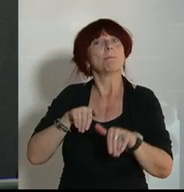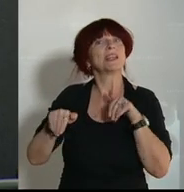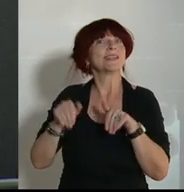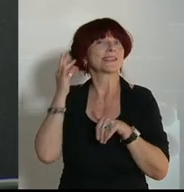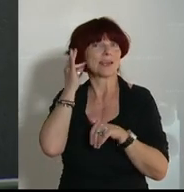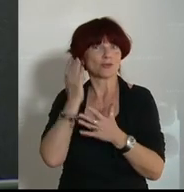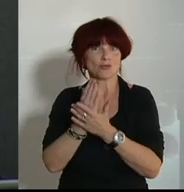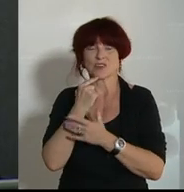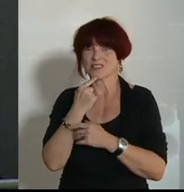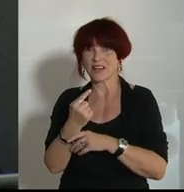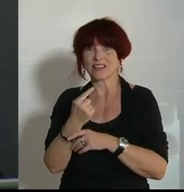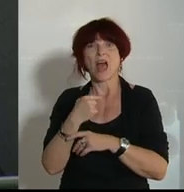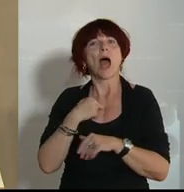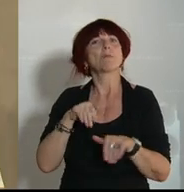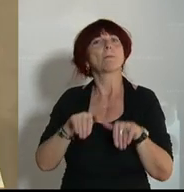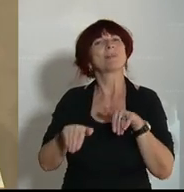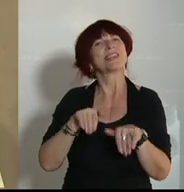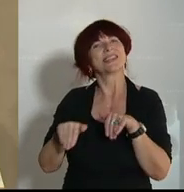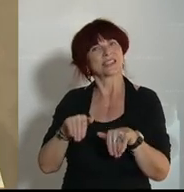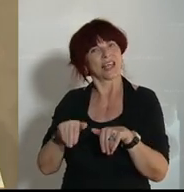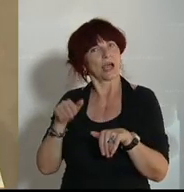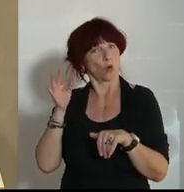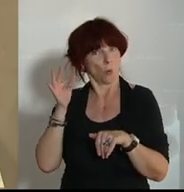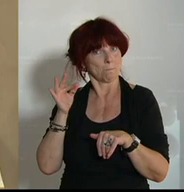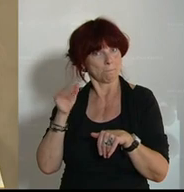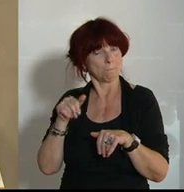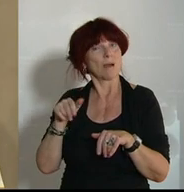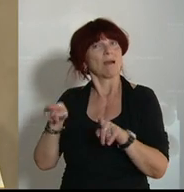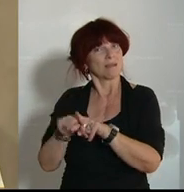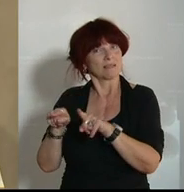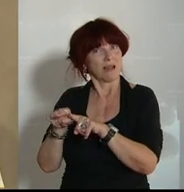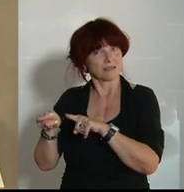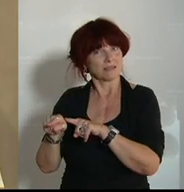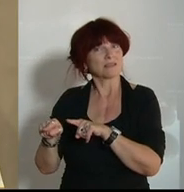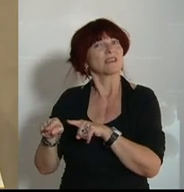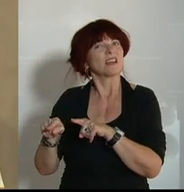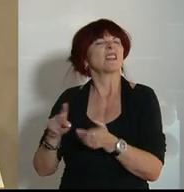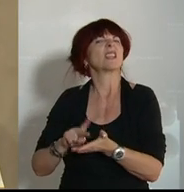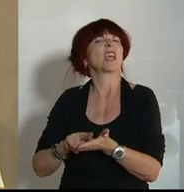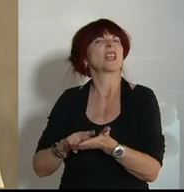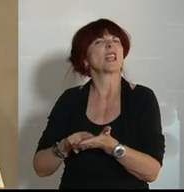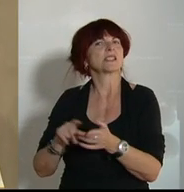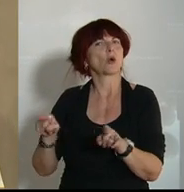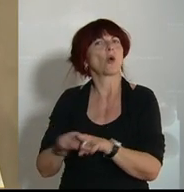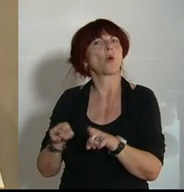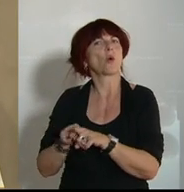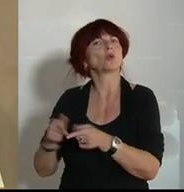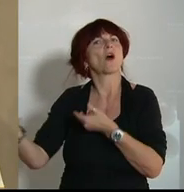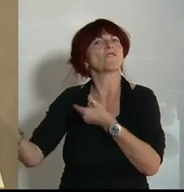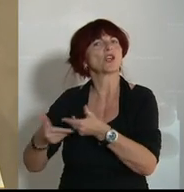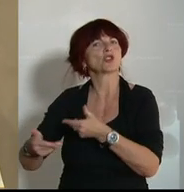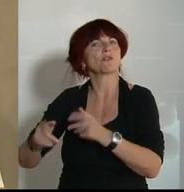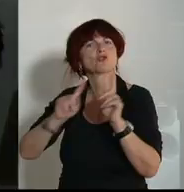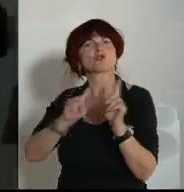Bundesministerium für Digitalisierung und Wirtschaftsstandort. Warum misstrauen Sie diesen Beamten am Stubenriegen